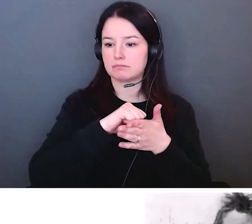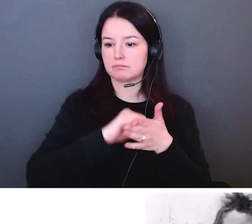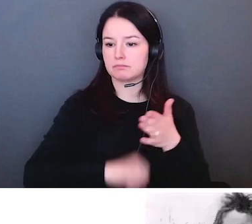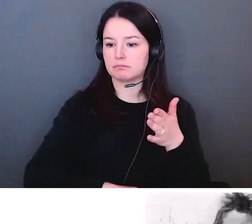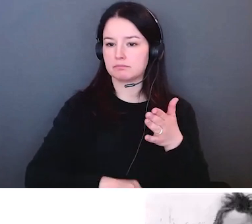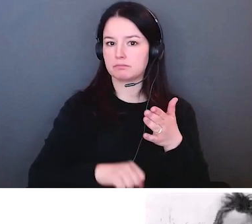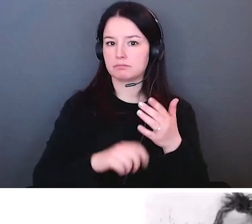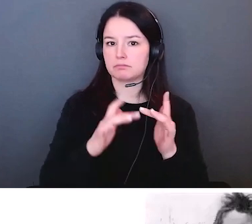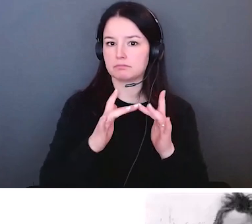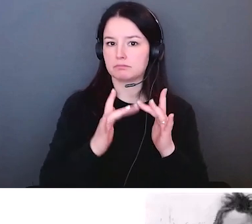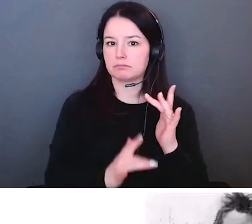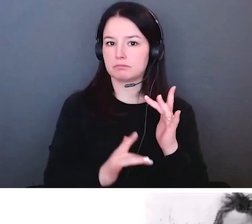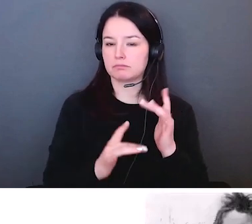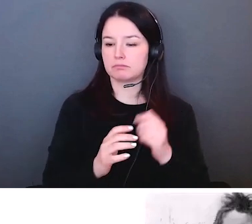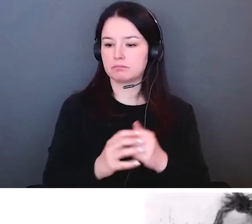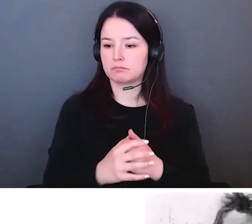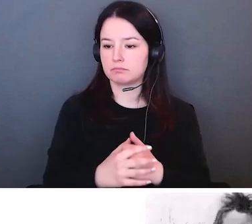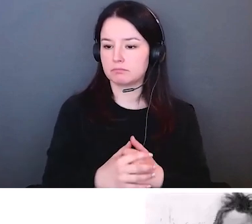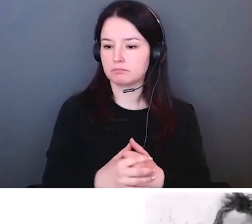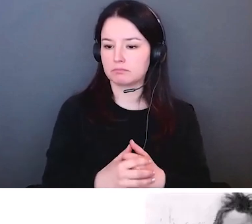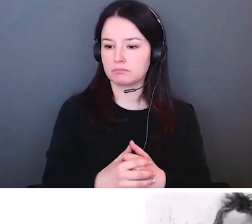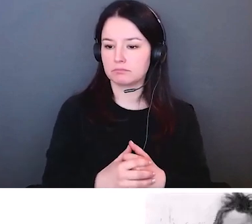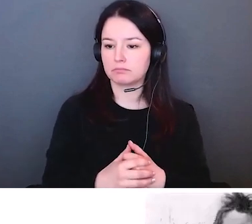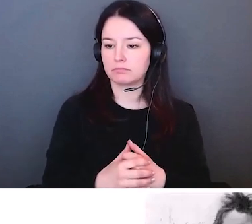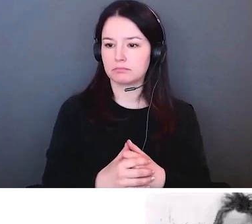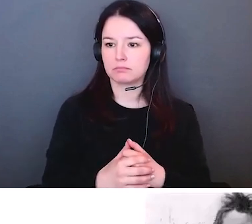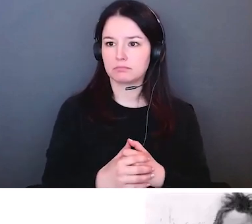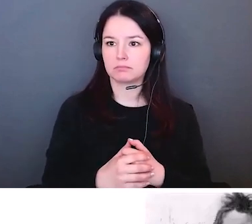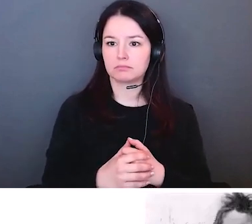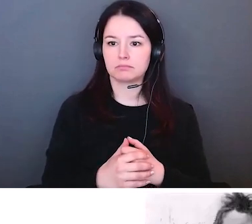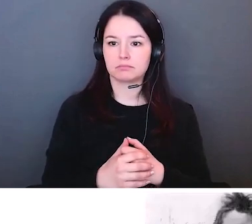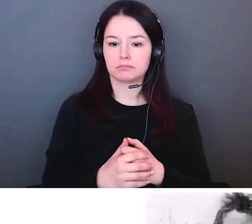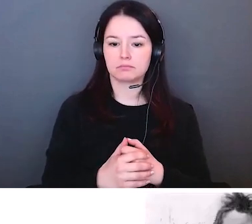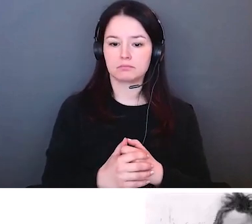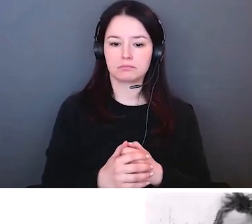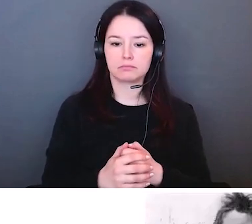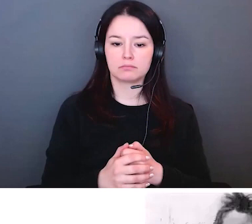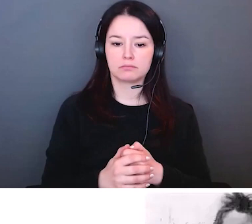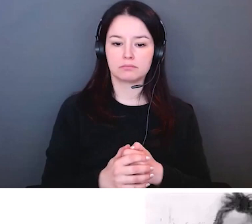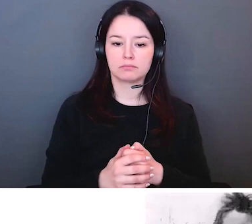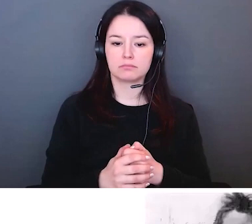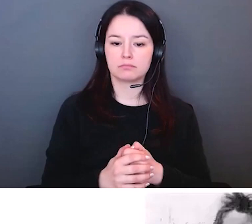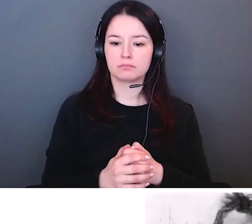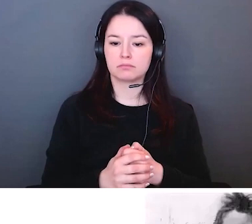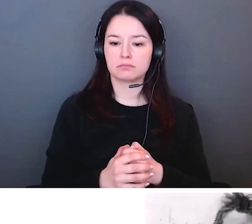il y avait des écoles résidentielles qui ont été mises en place